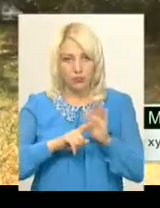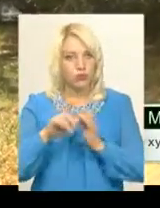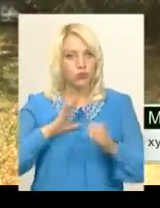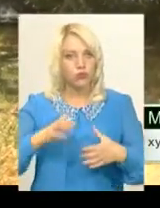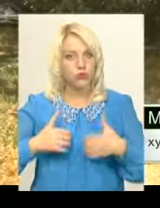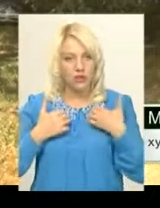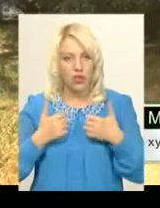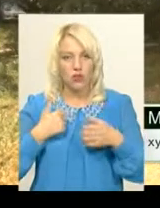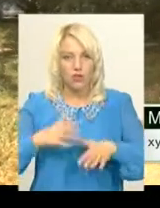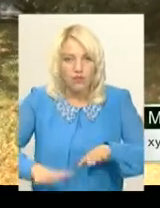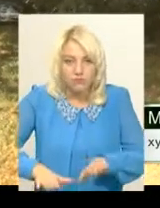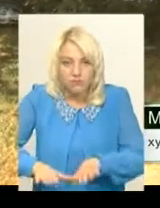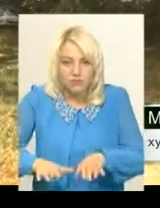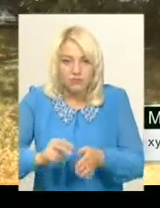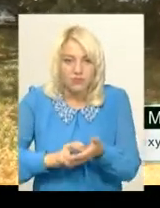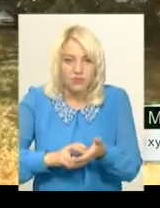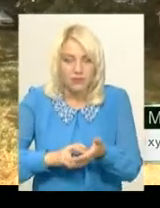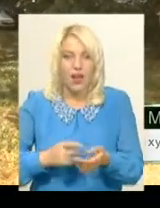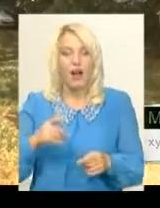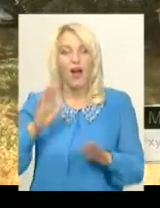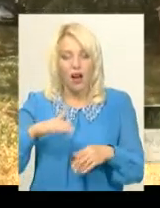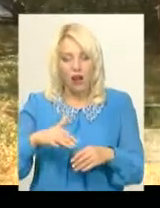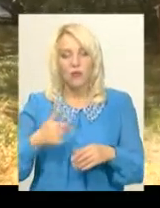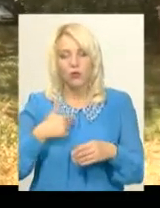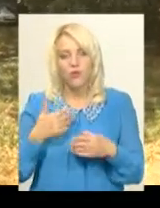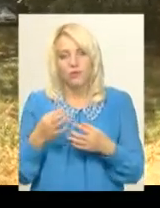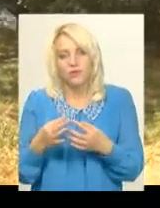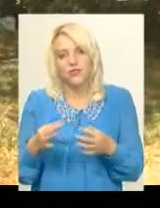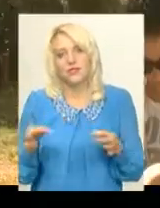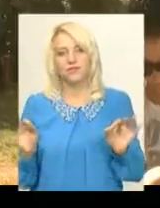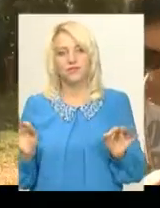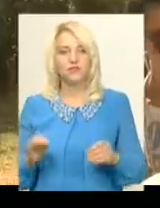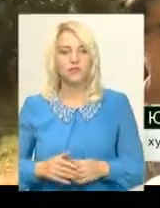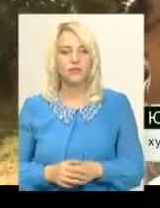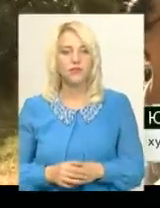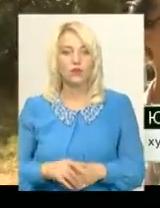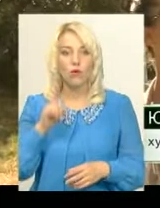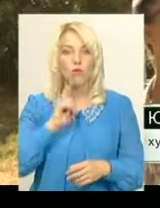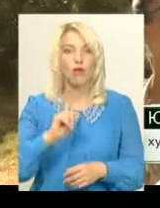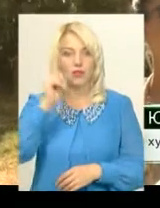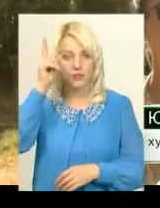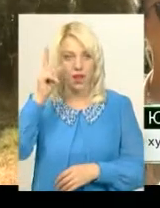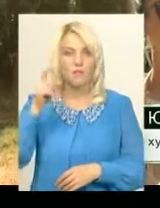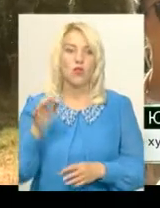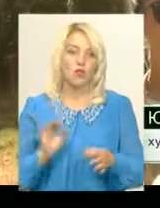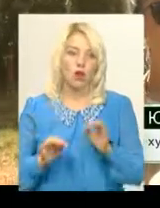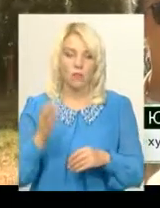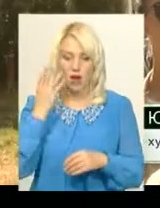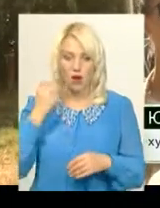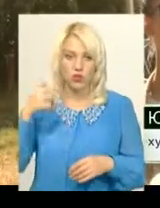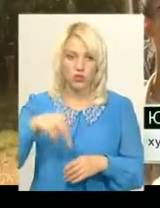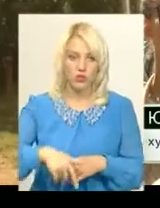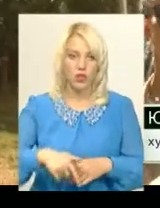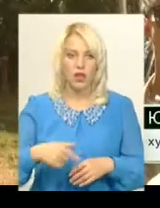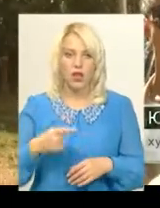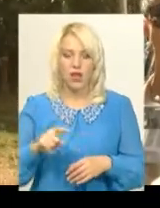Ми працювали здебільшого на рештуванні. Але з кожним муралом все простіше. Поки ми там, то нормально. Коли вже сходиш на землю, то відчуваєш, що